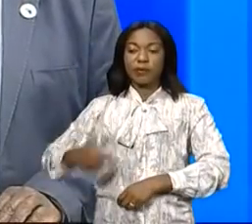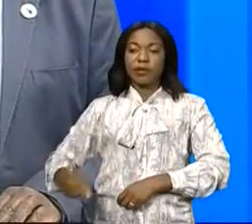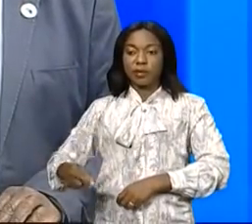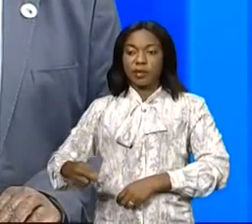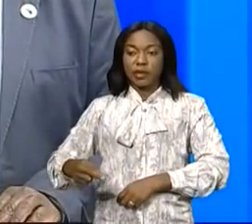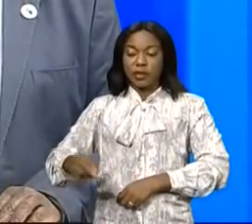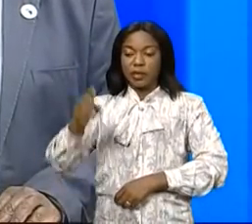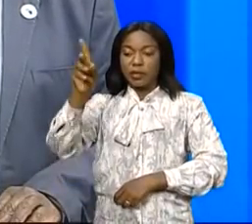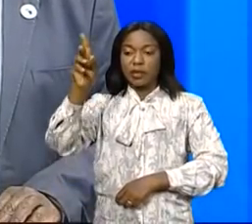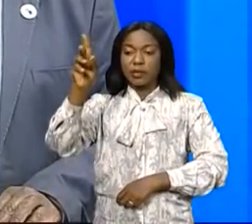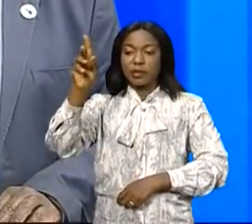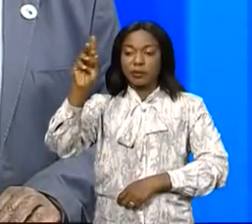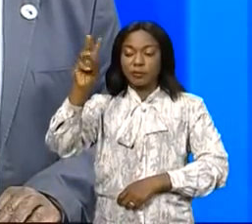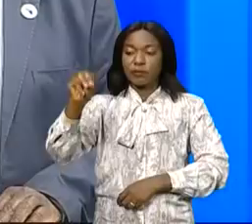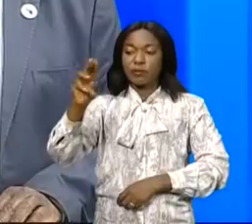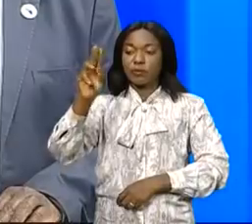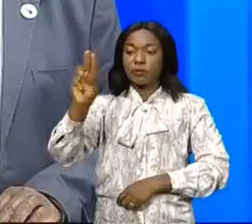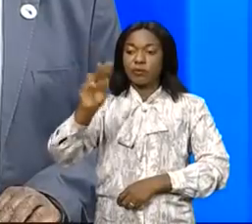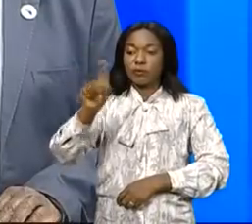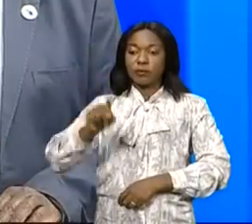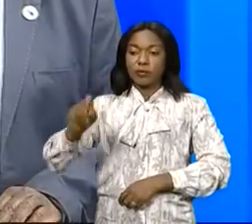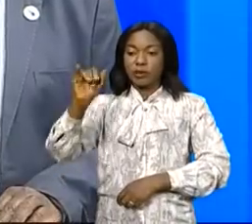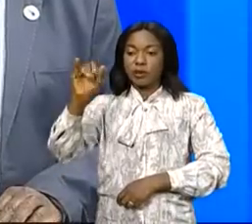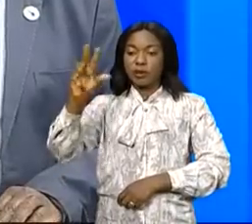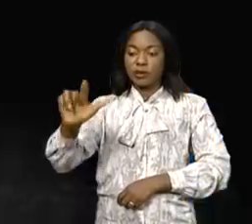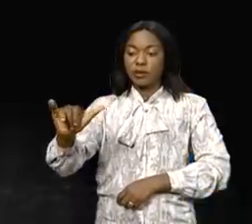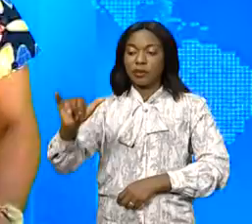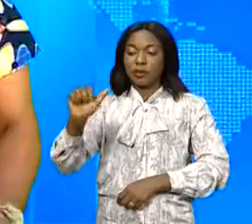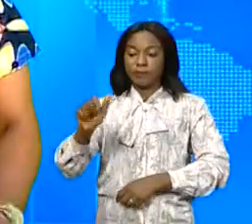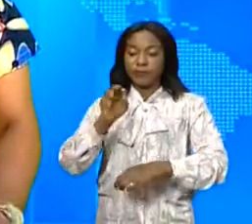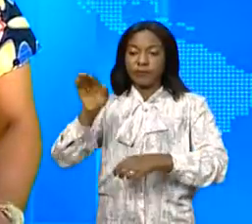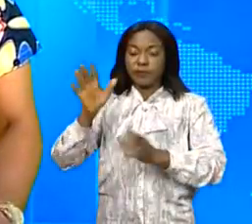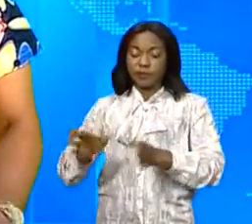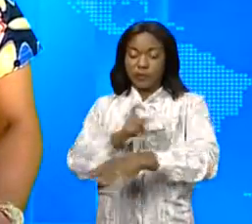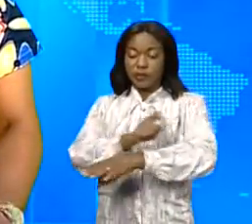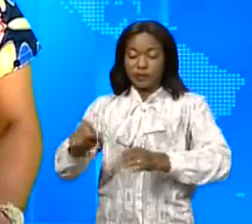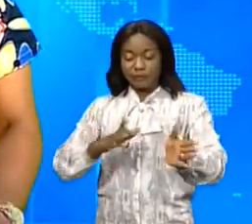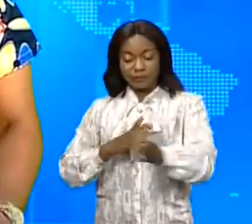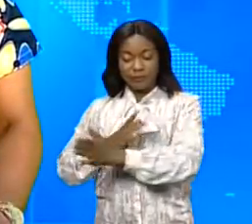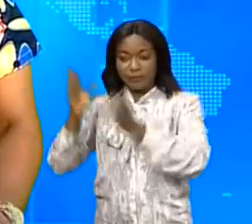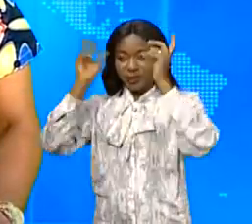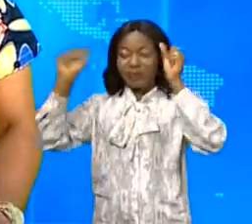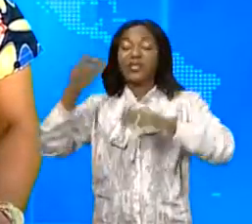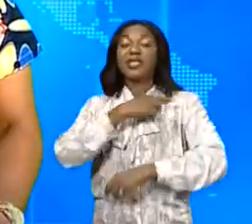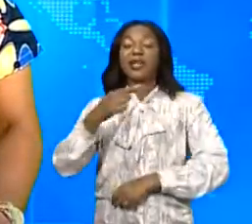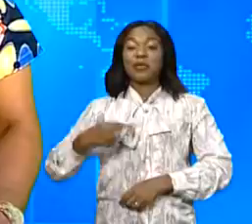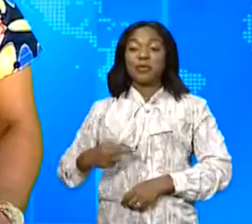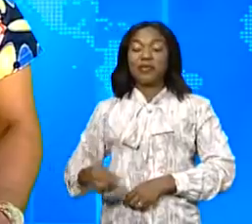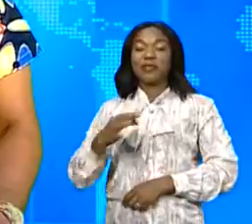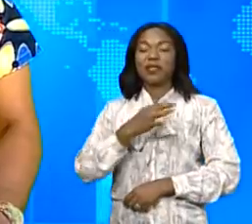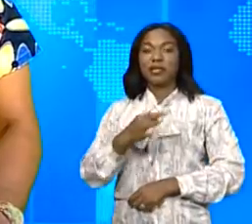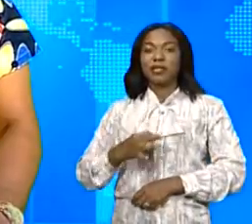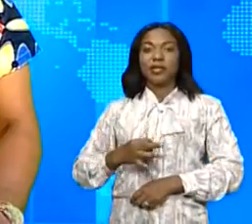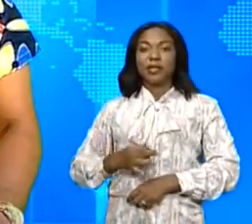Guylain Niembo Mbouizia, directeur de cabinet. Et le Président de la République, Félix